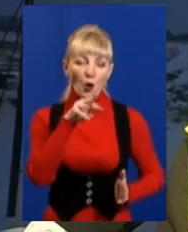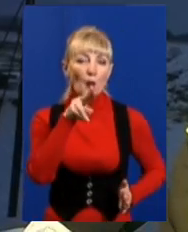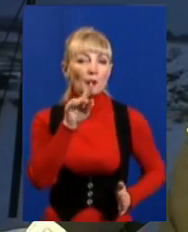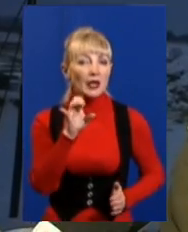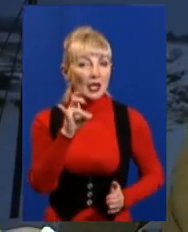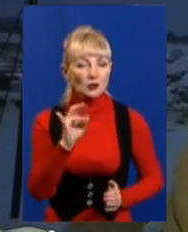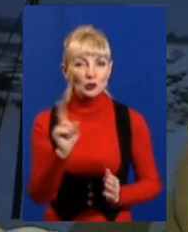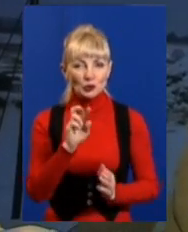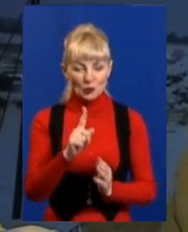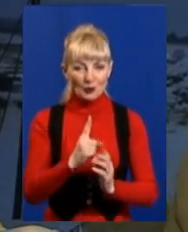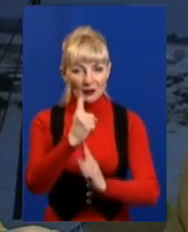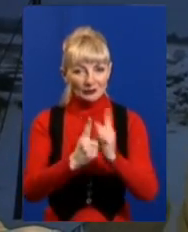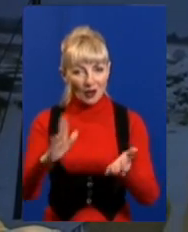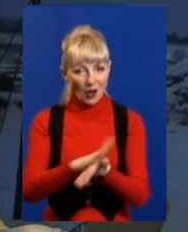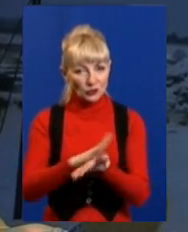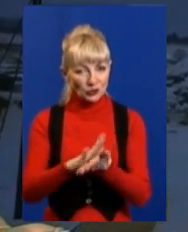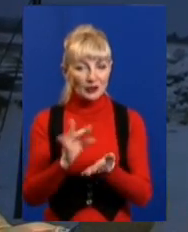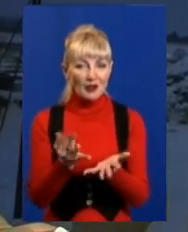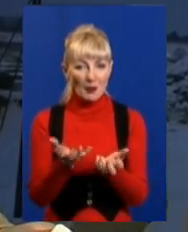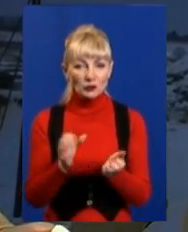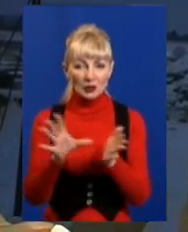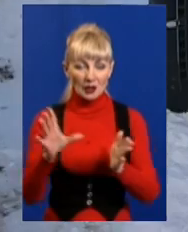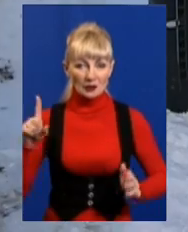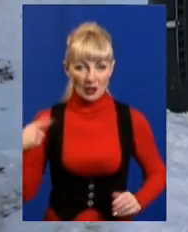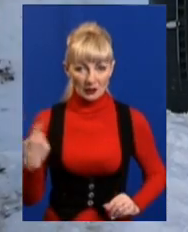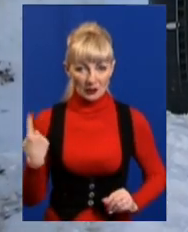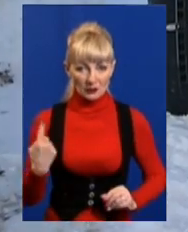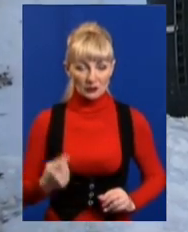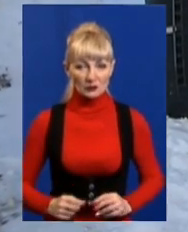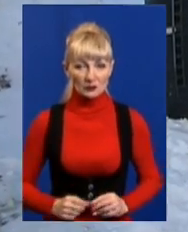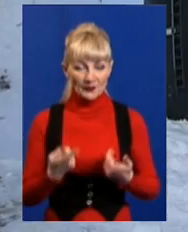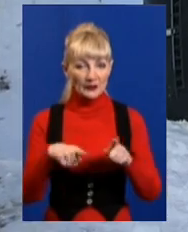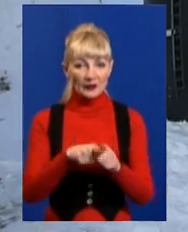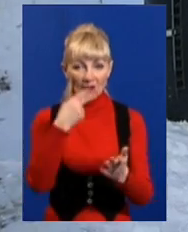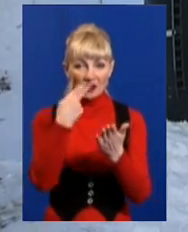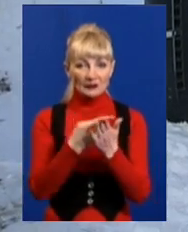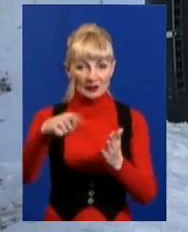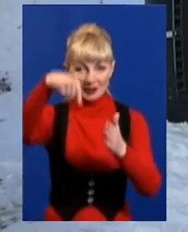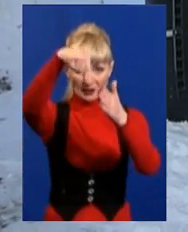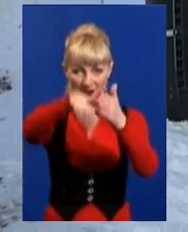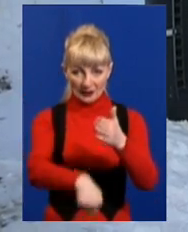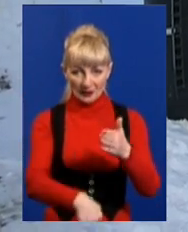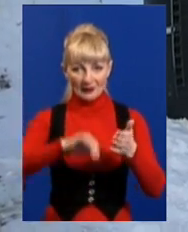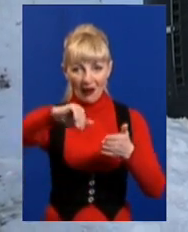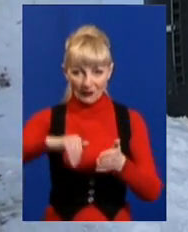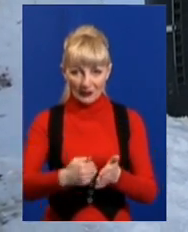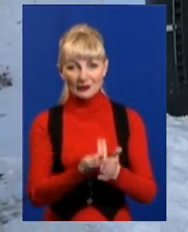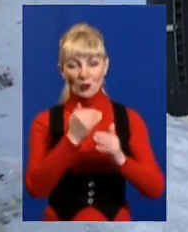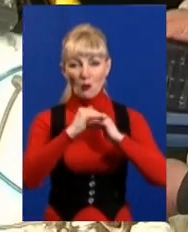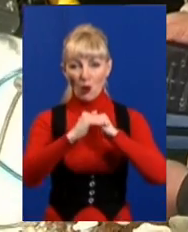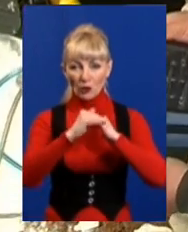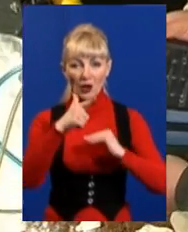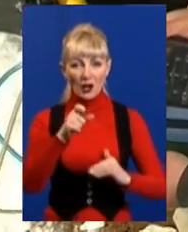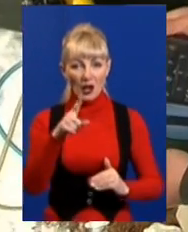переробляти, спалювати цей газ і отримувати електроенергію. Так виглядає свердловина для видобутку полігонного газу.